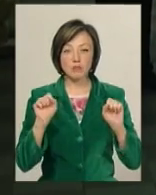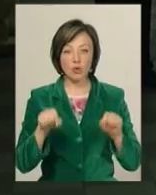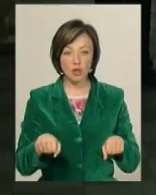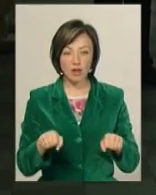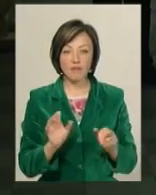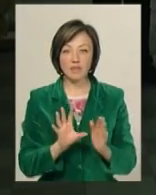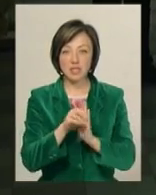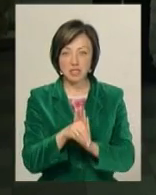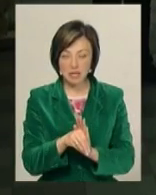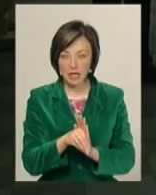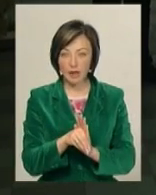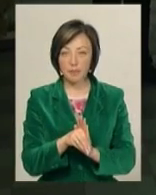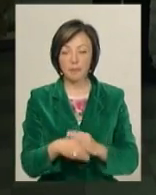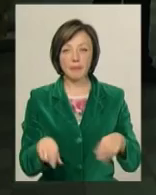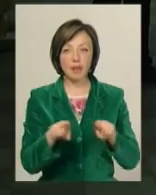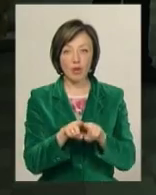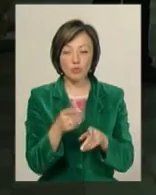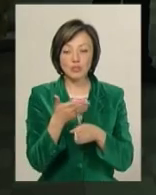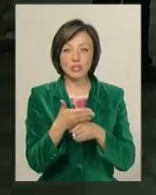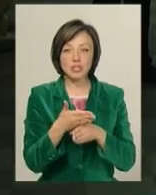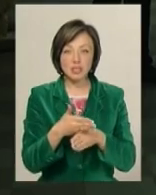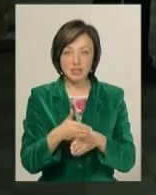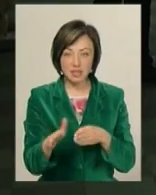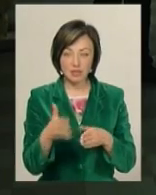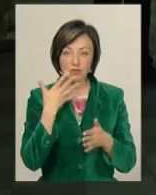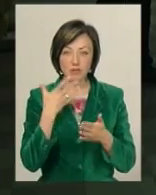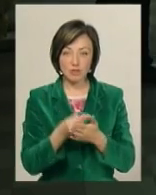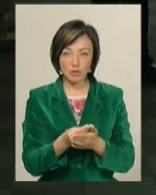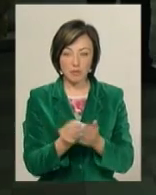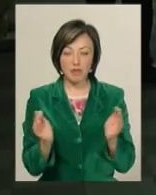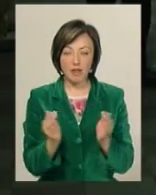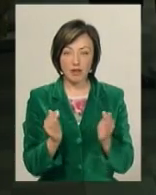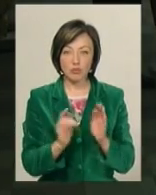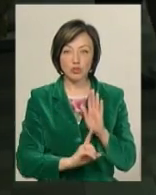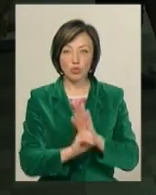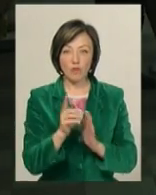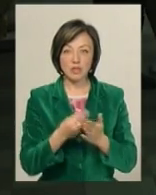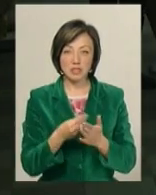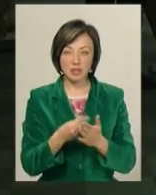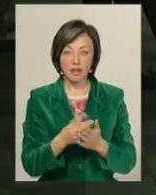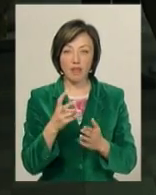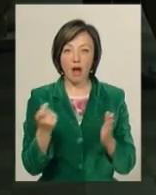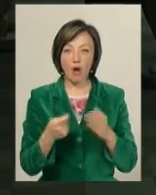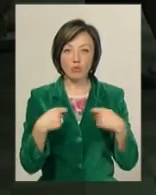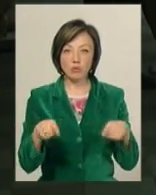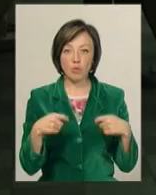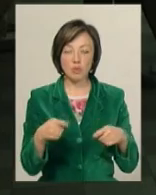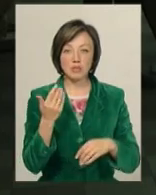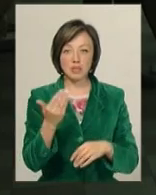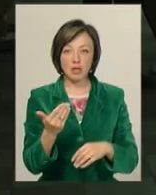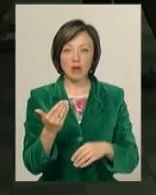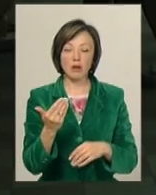внести таку лепту від маленької початкової ціни. На аукціоні за них